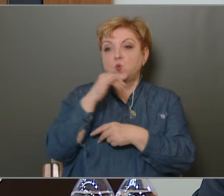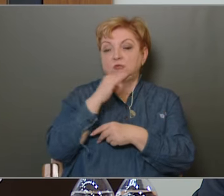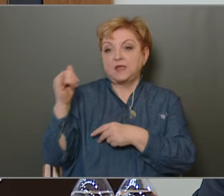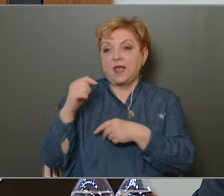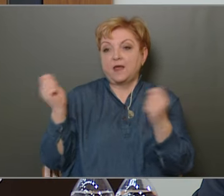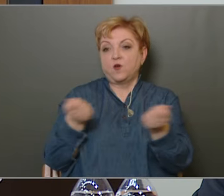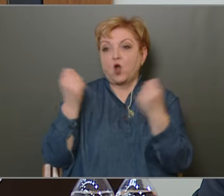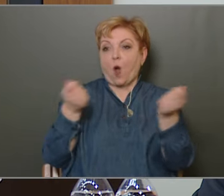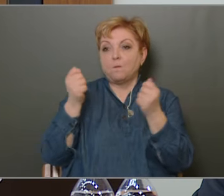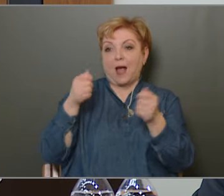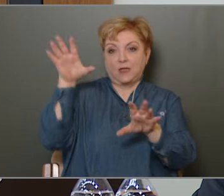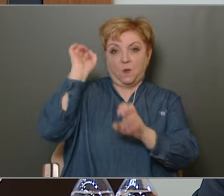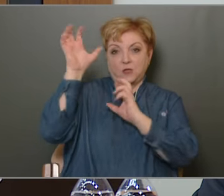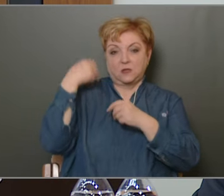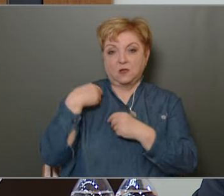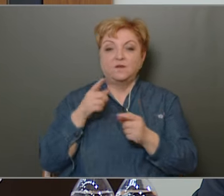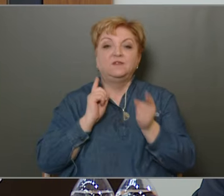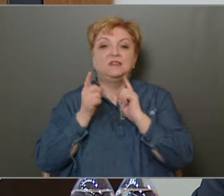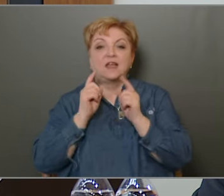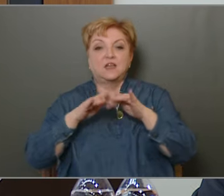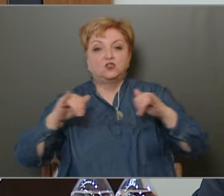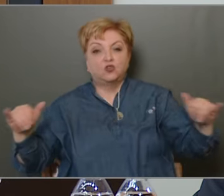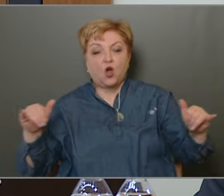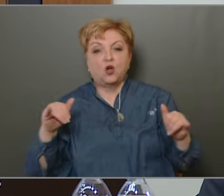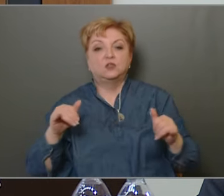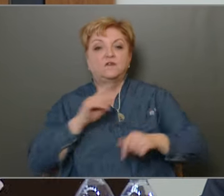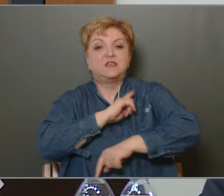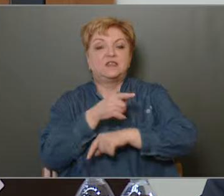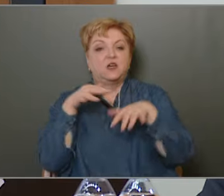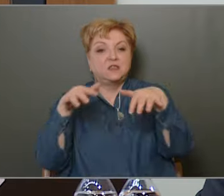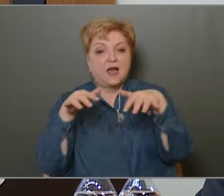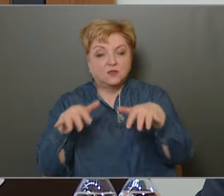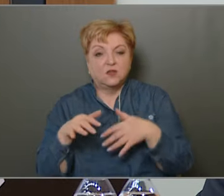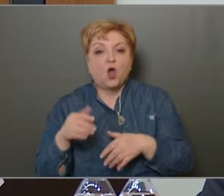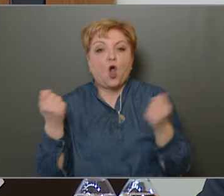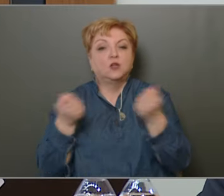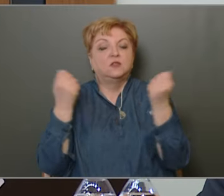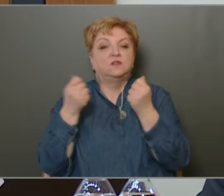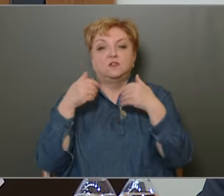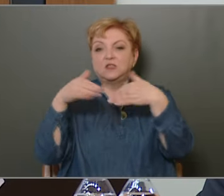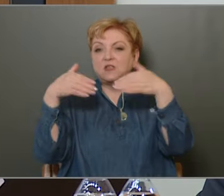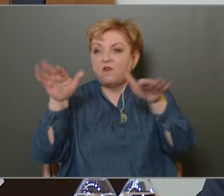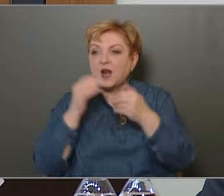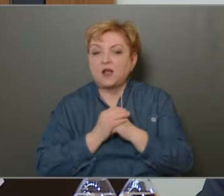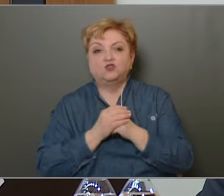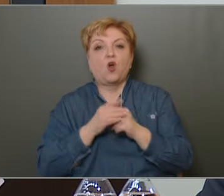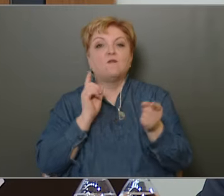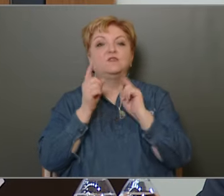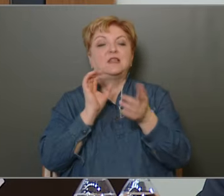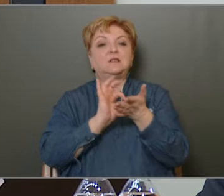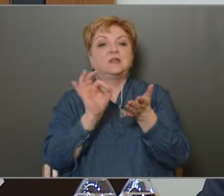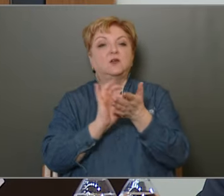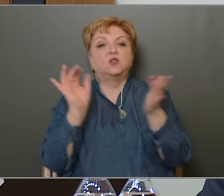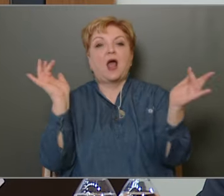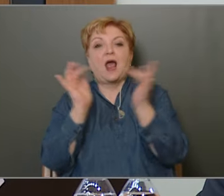kampánytapasztalataimból. Fideszes tandok fizikai támadása, aktivisták kizavarása az épületből, a Fidesz iroda